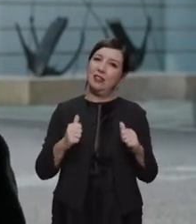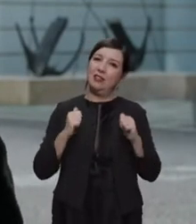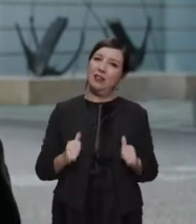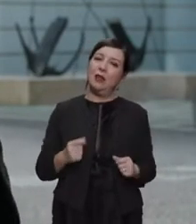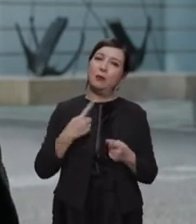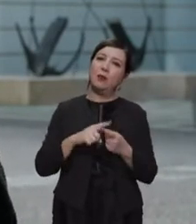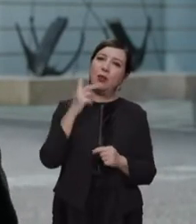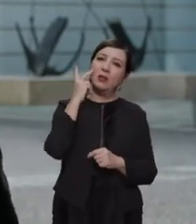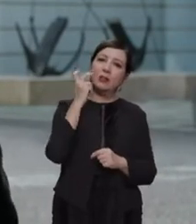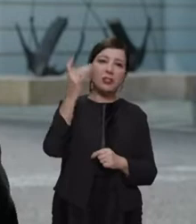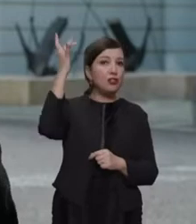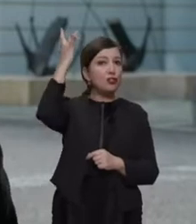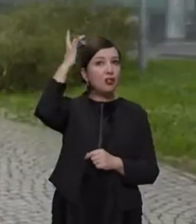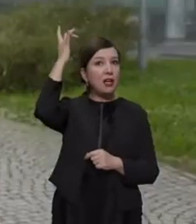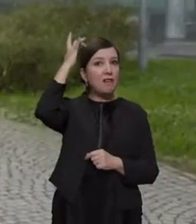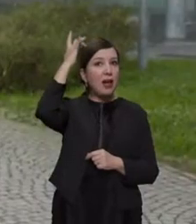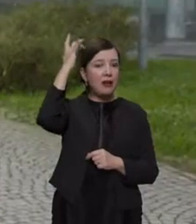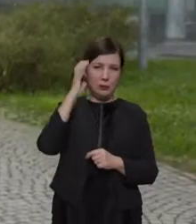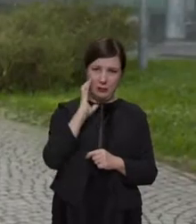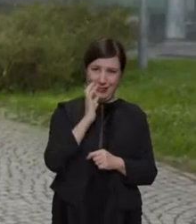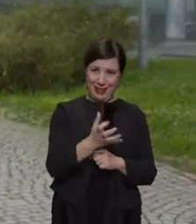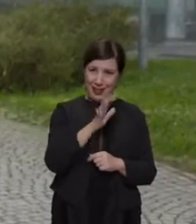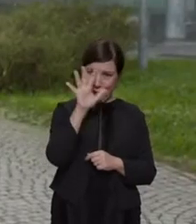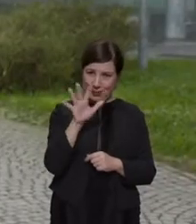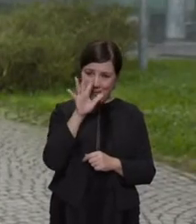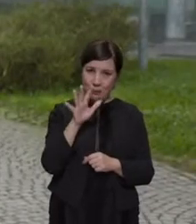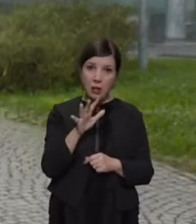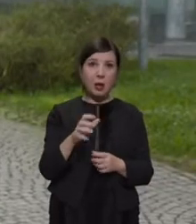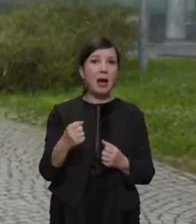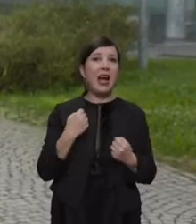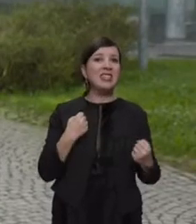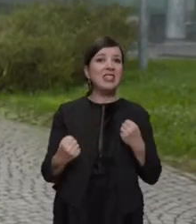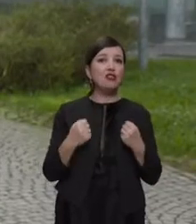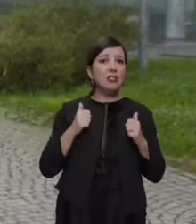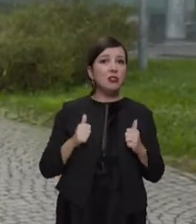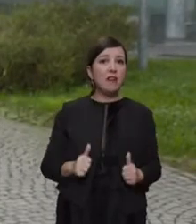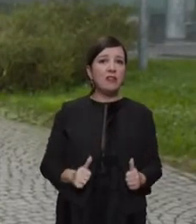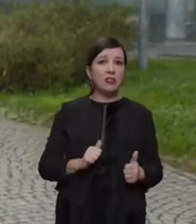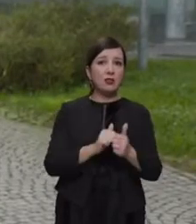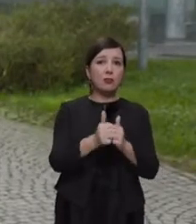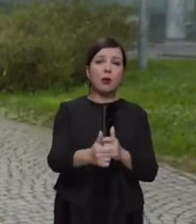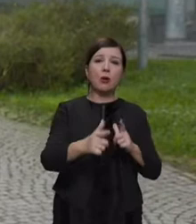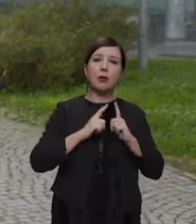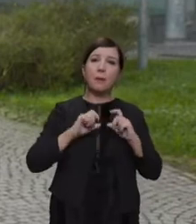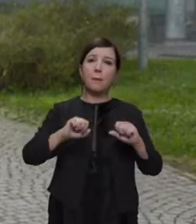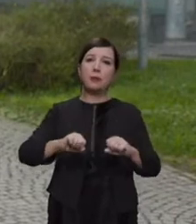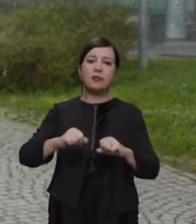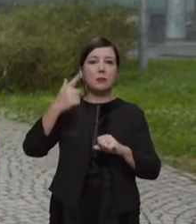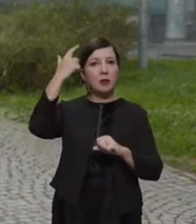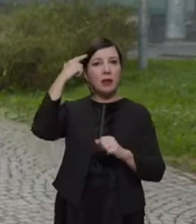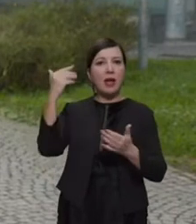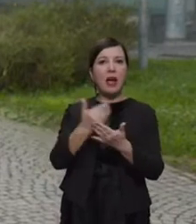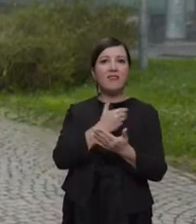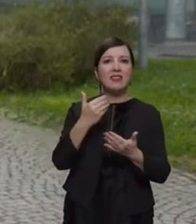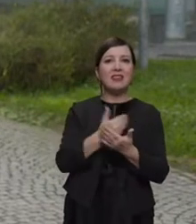fisico per quanto riguarda il cervello, sembrerebbe strano, ma l'esercizio fisico permette di evitare